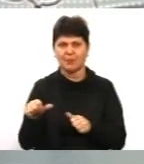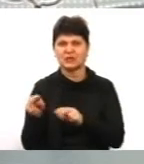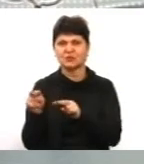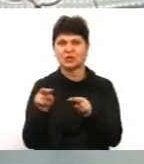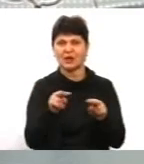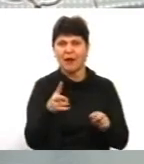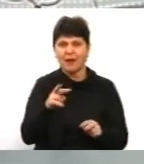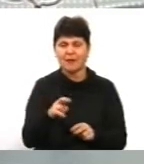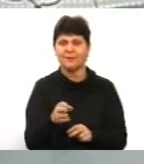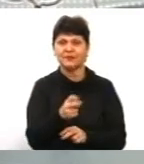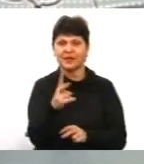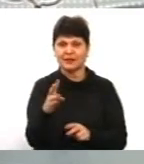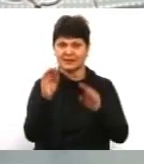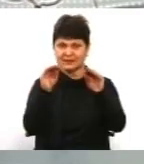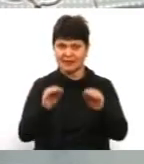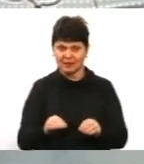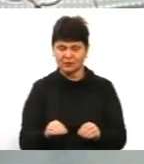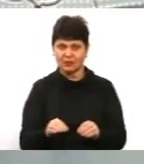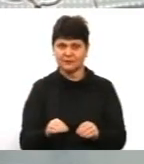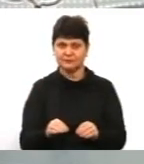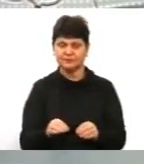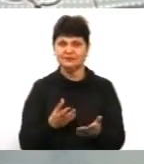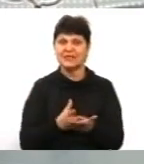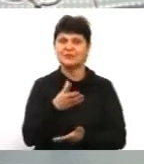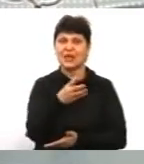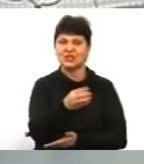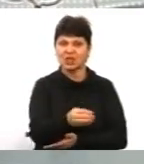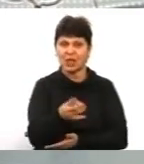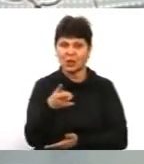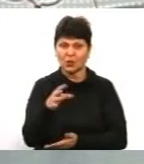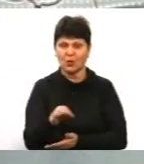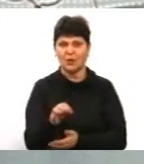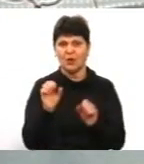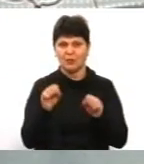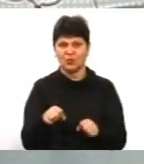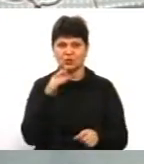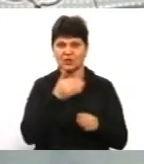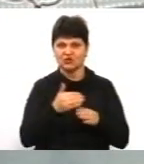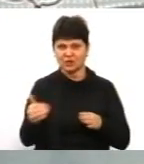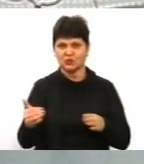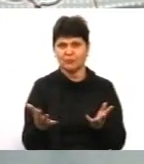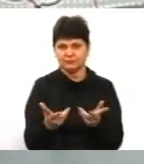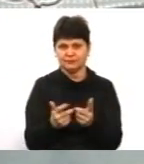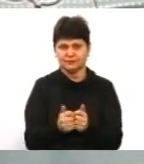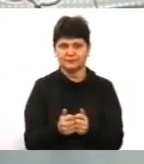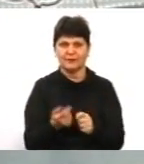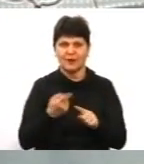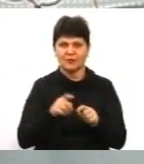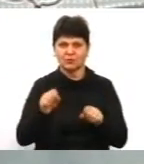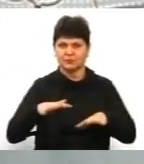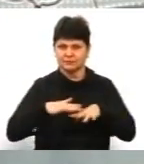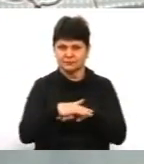скільки складено, скільки сплачено, можна з часом вирахувати. Вирахувати за